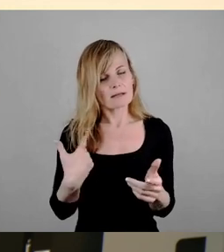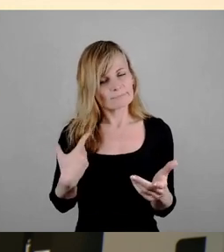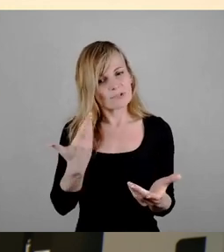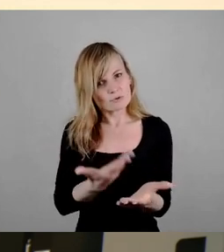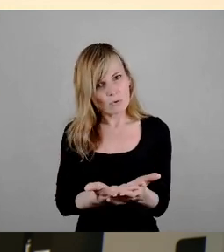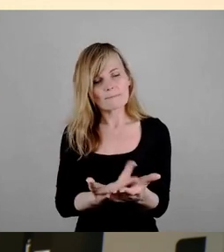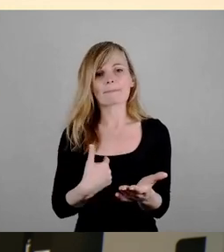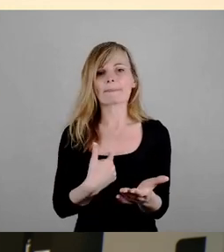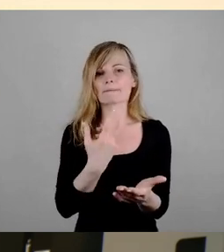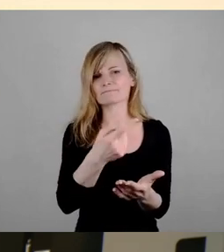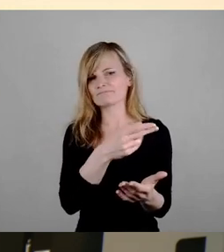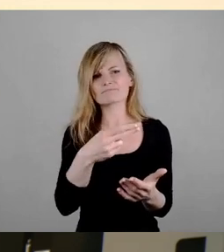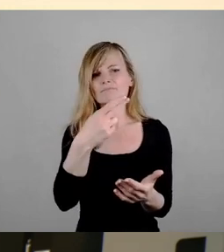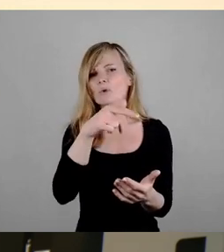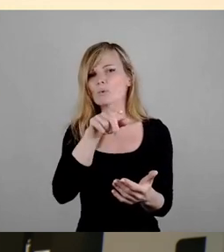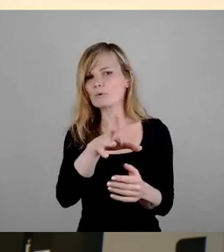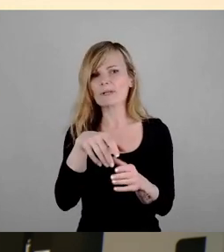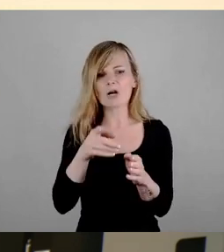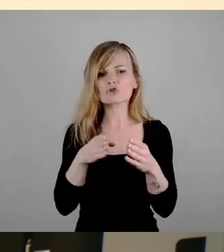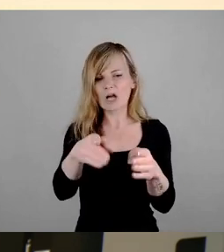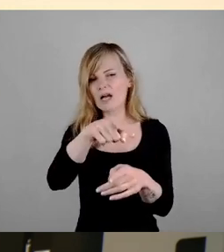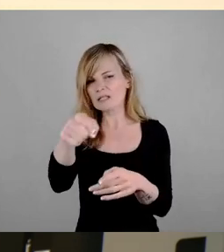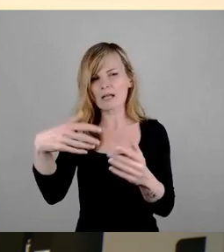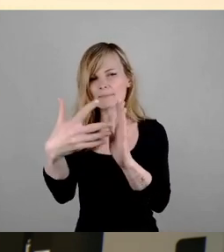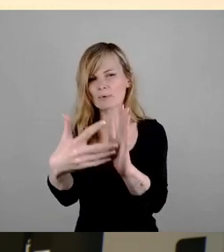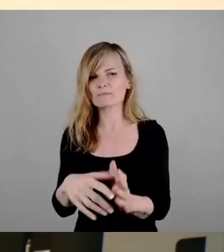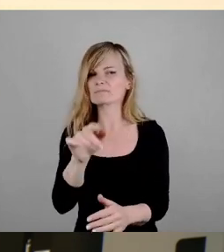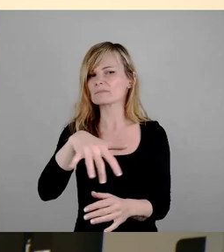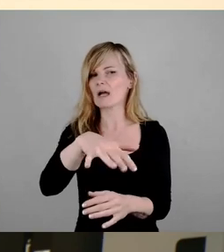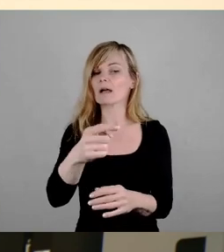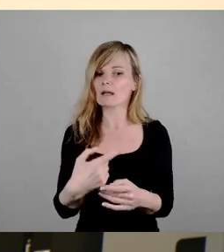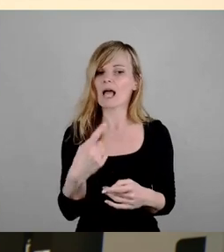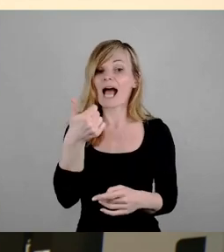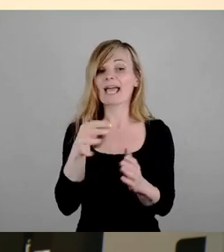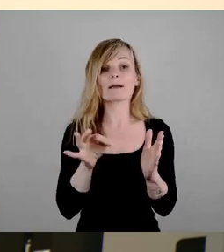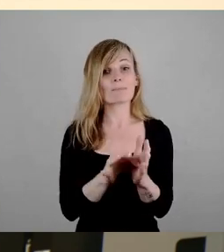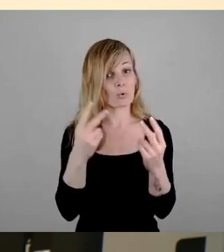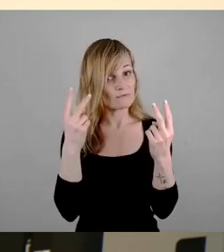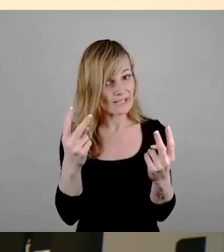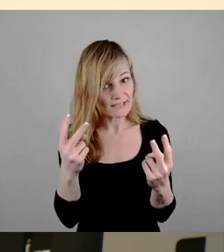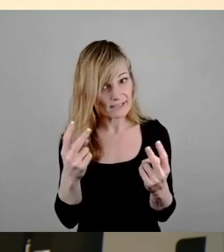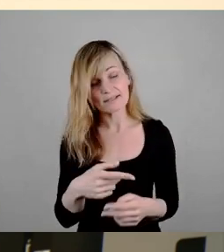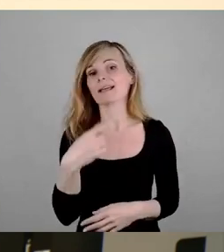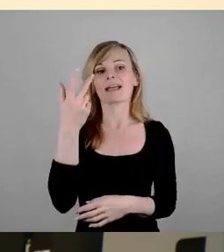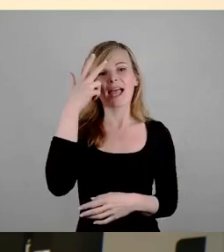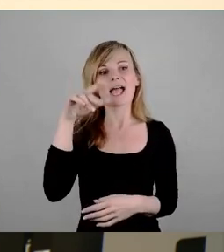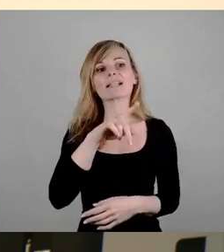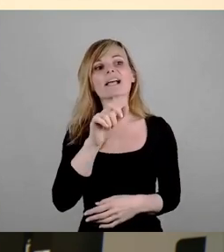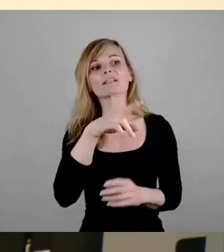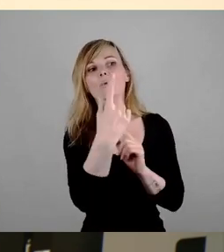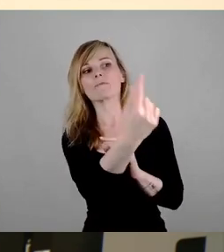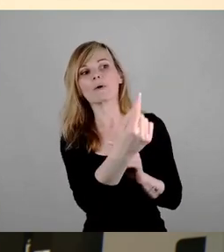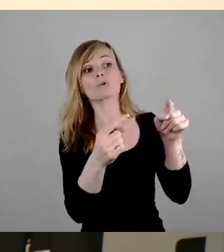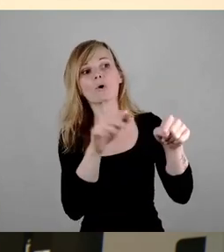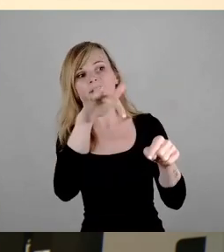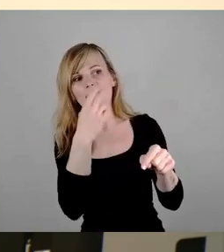Hüblerstraße irgendwas Stadtplatz prüfen, der im Wesentlichen einen Punkt hat. Und das müsste, Herr Zastrow ist gerade nie da, oder doch, da hinten,